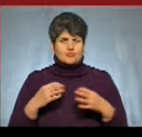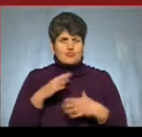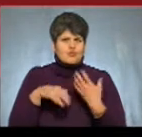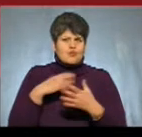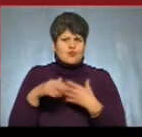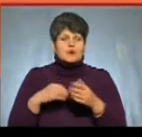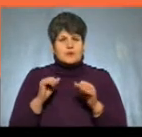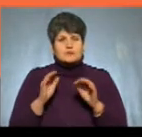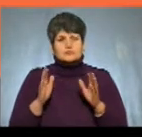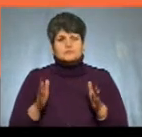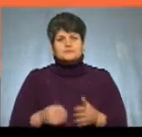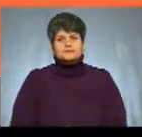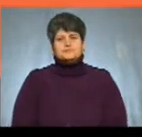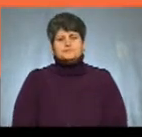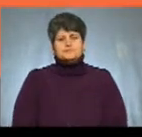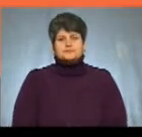спровокувати.